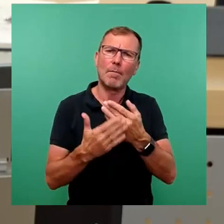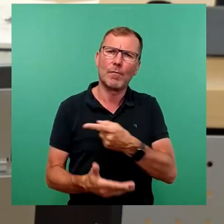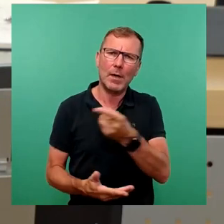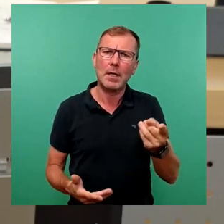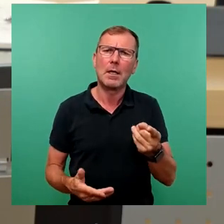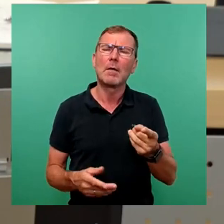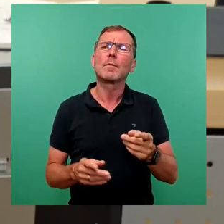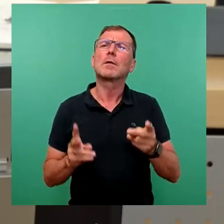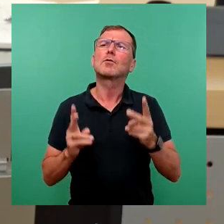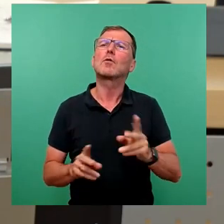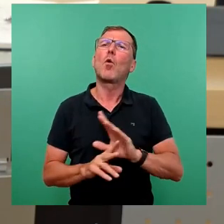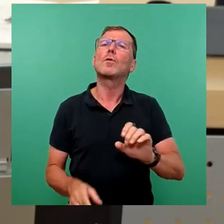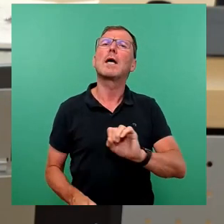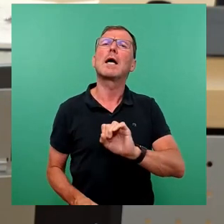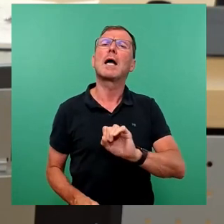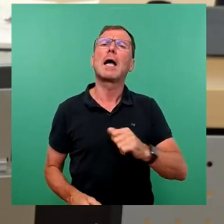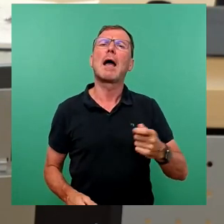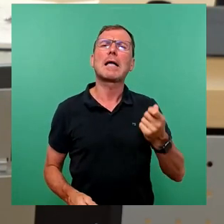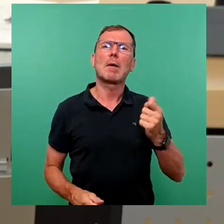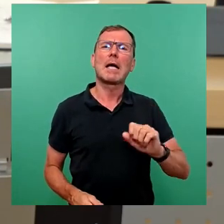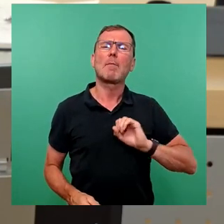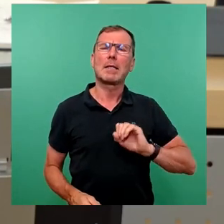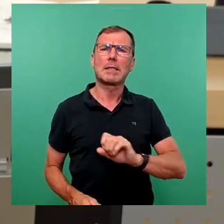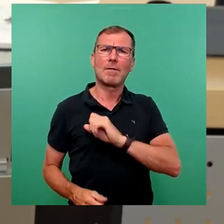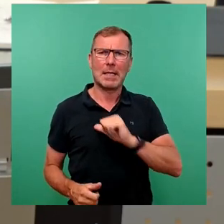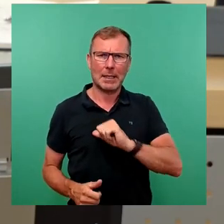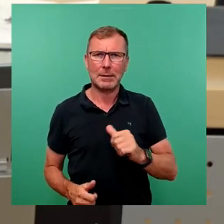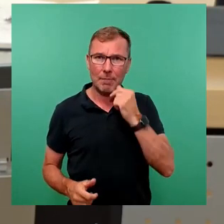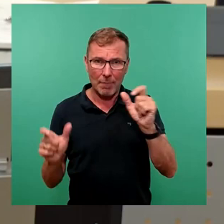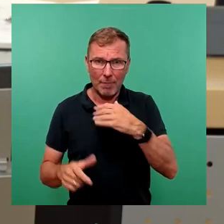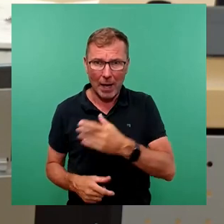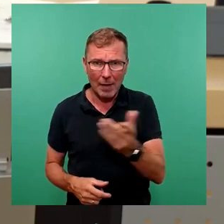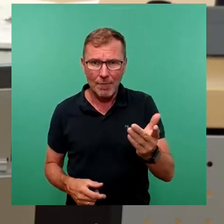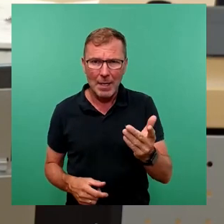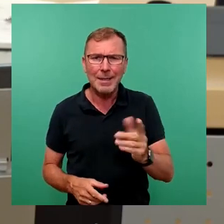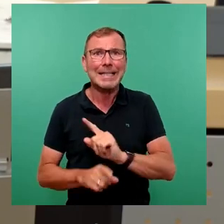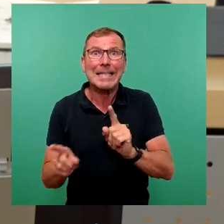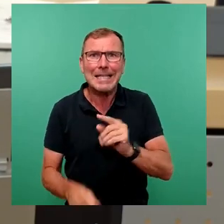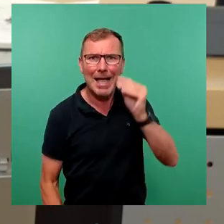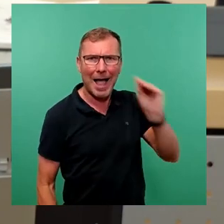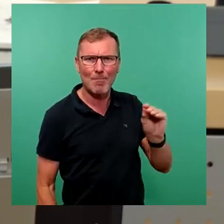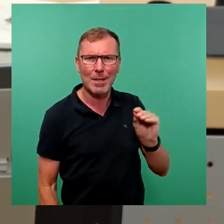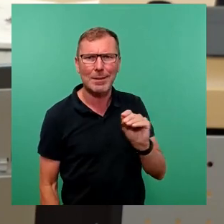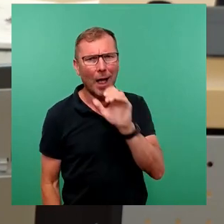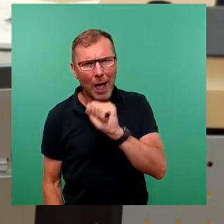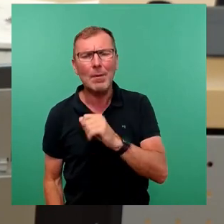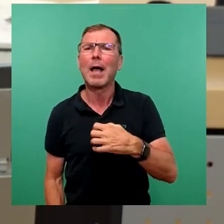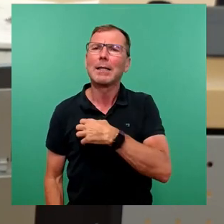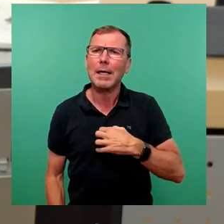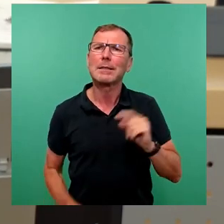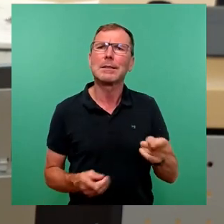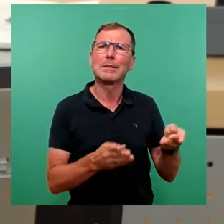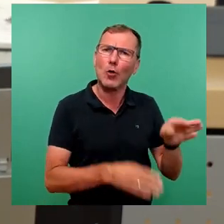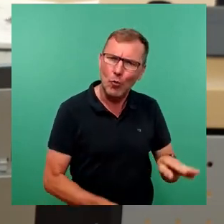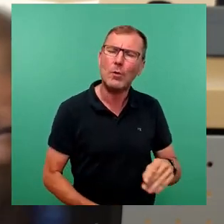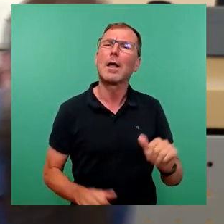kapitalistische Gewinninteressen oder üppiger Förderung feiern will, bloß nicht anmelden. Dresden ist tot. Es lebe die BRN.